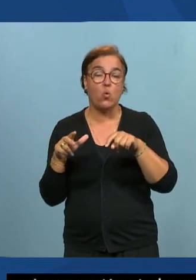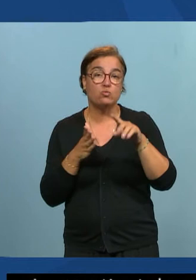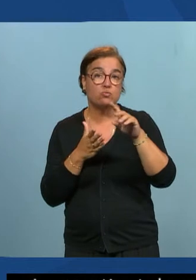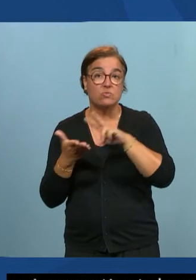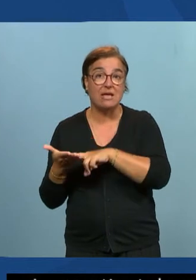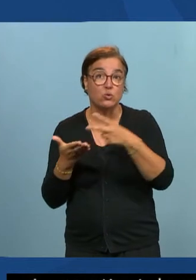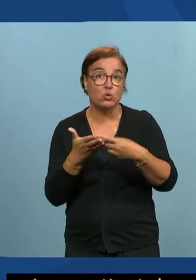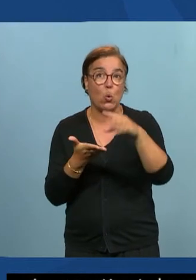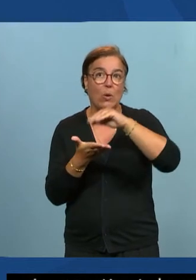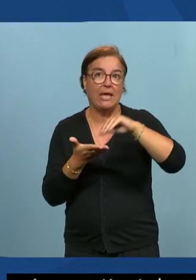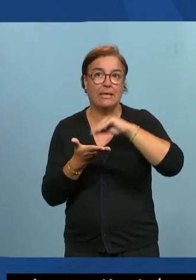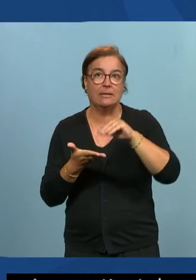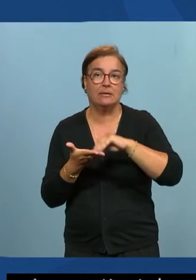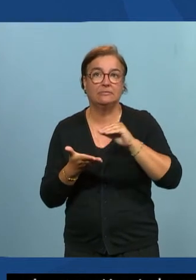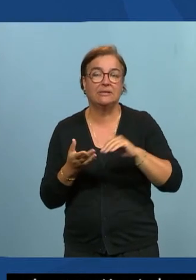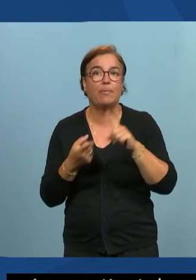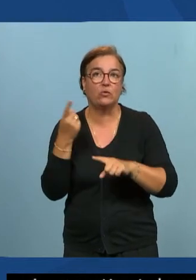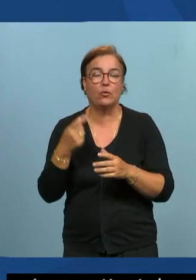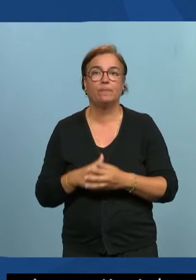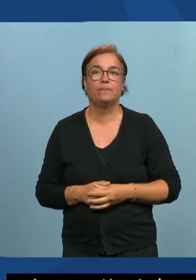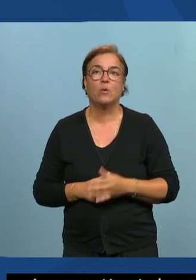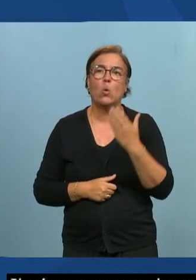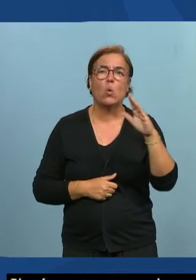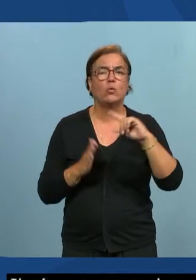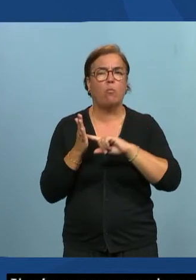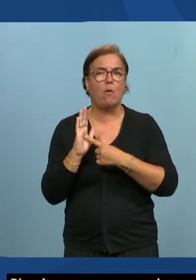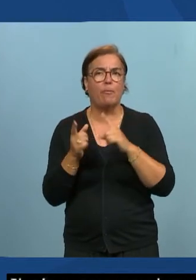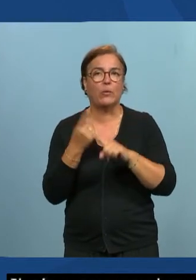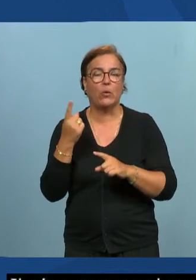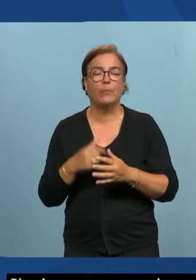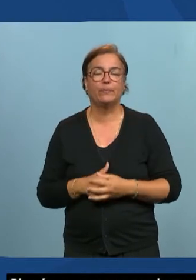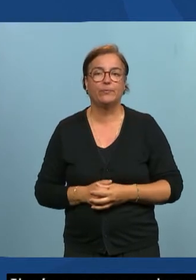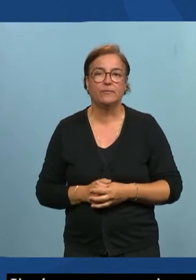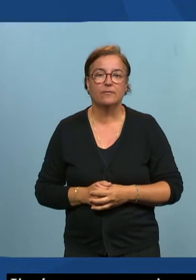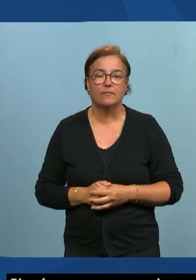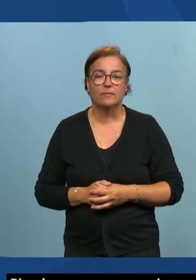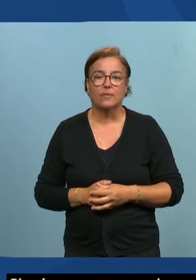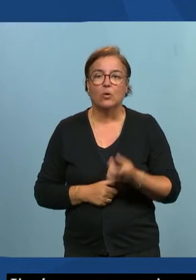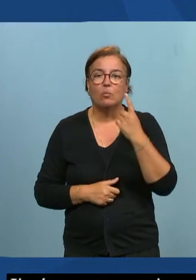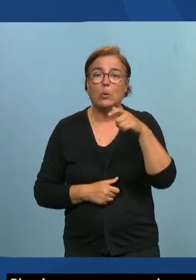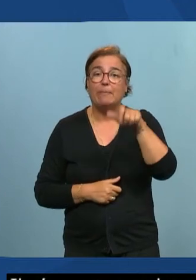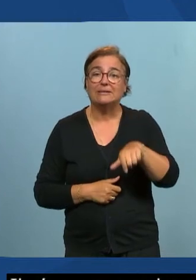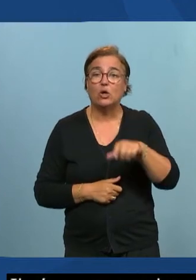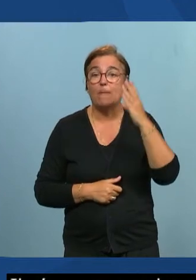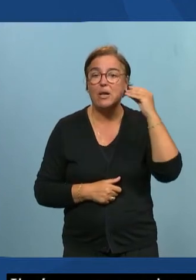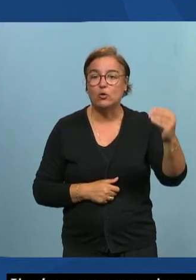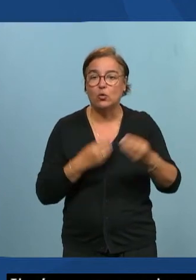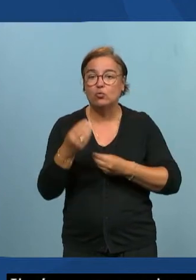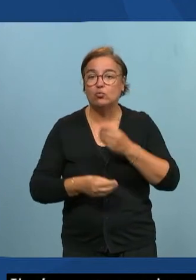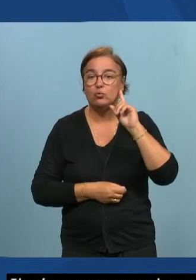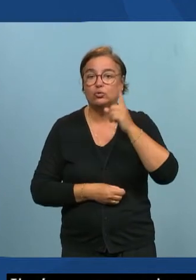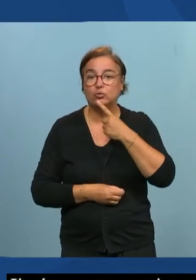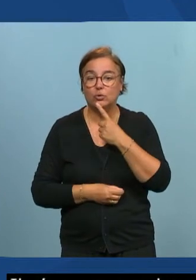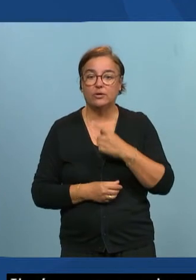'est important et aimant on a un autre point qui est important aussi pour les personnes sur les mains on s'en trouve à